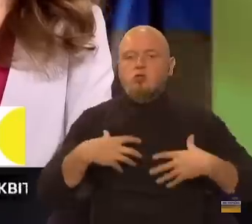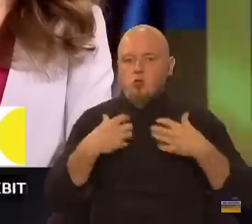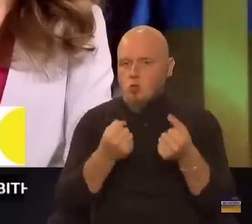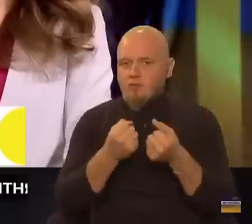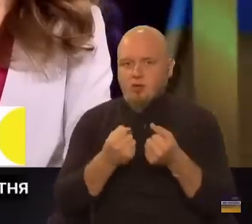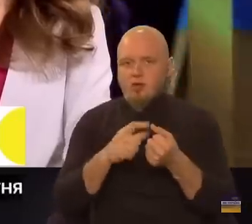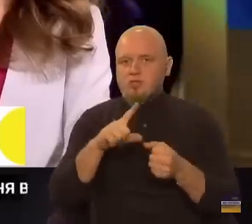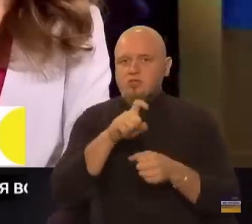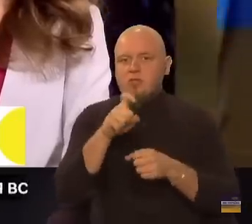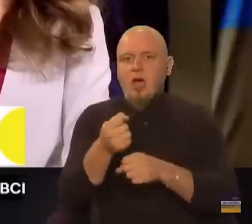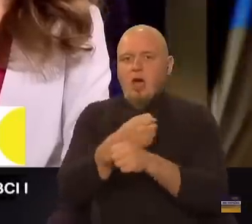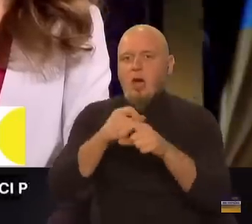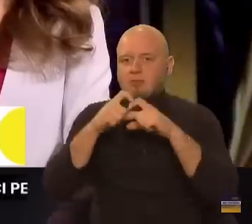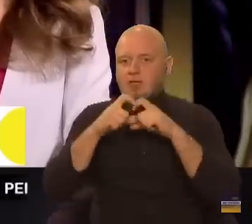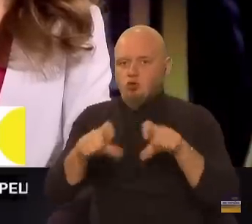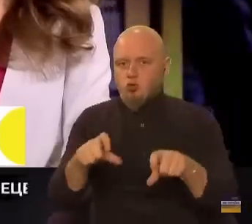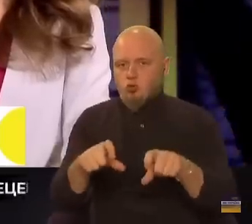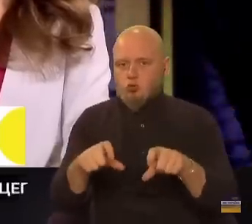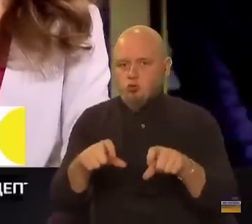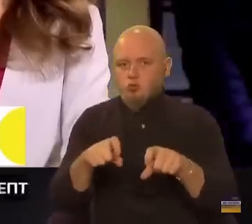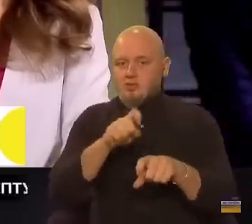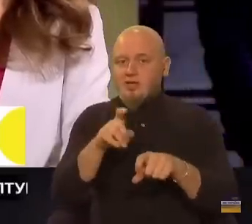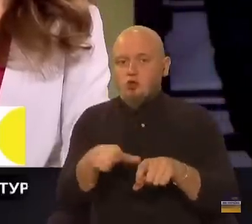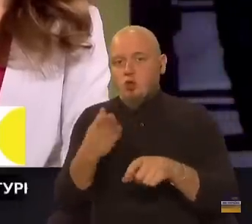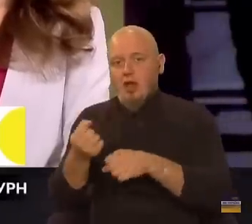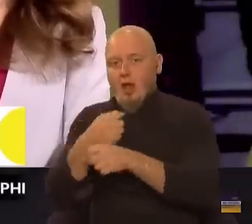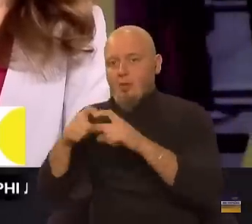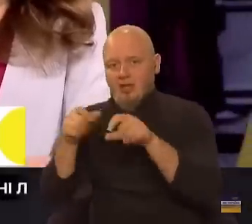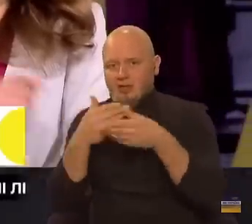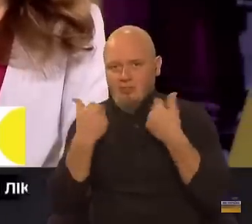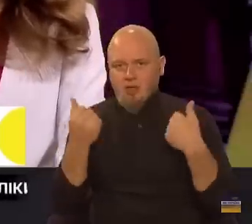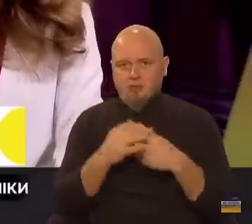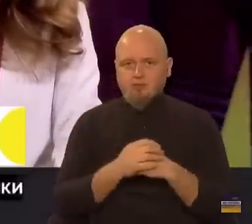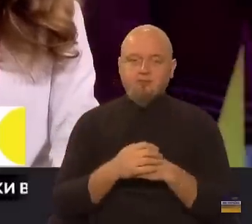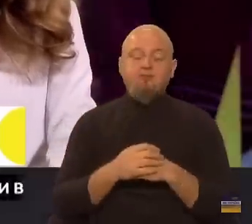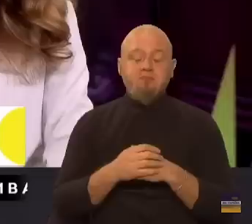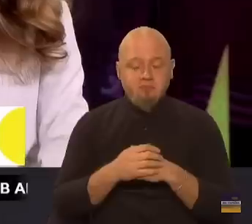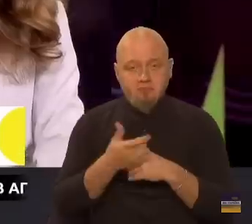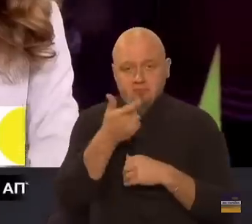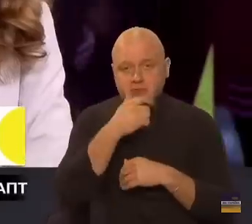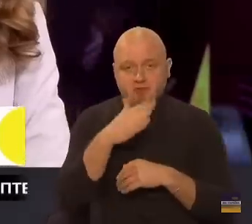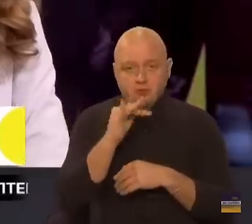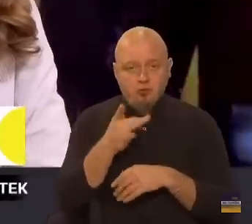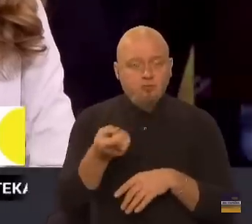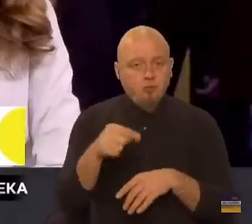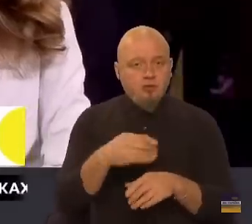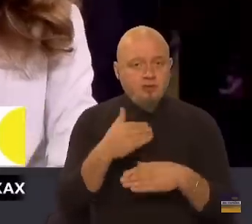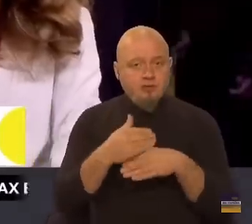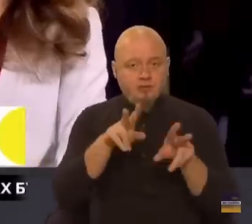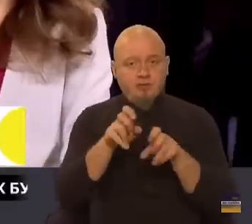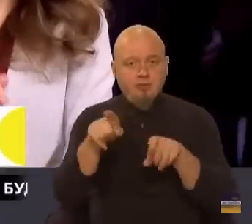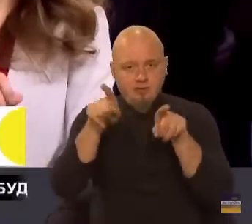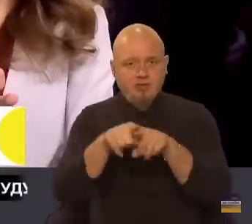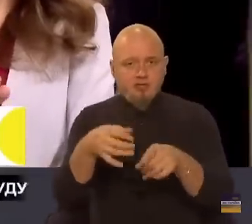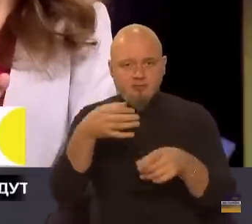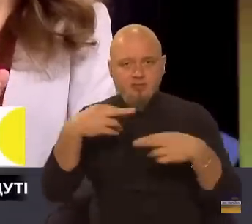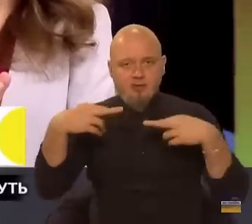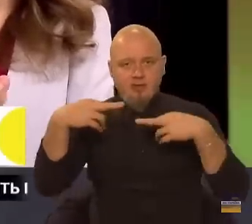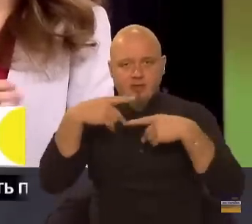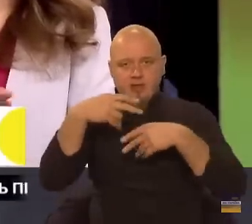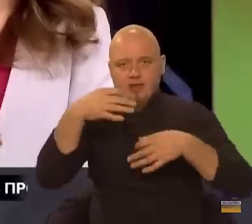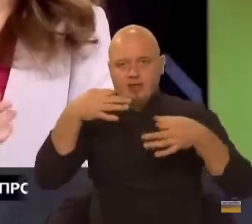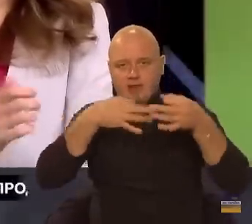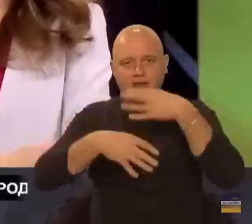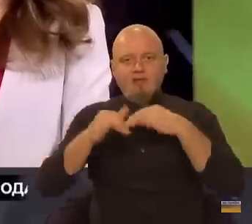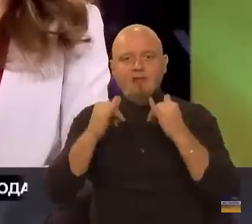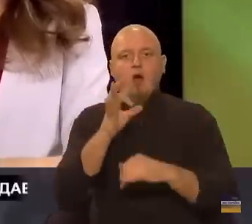зі сторони аптек немає. Пане Вікторе, тоді тема теж ліків, але ліків для